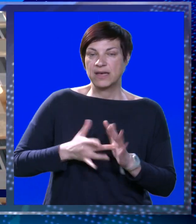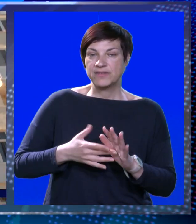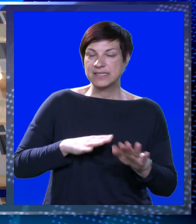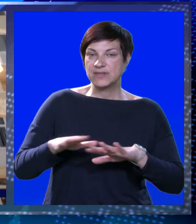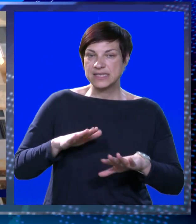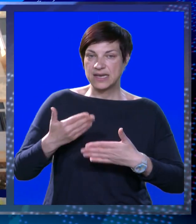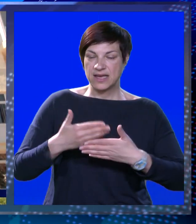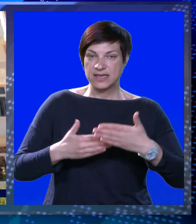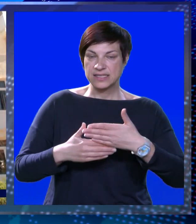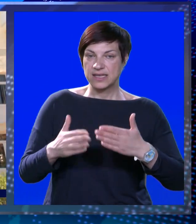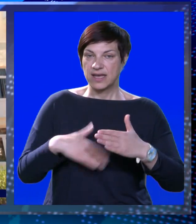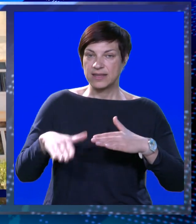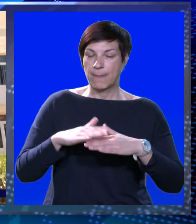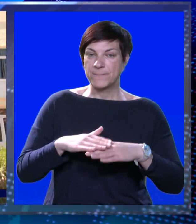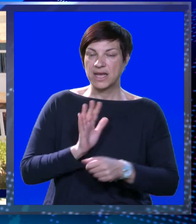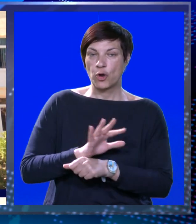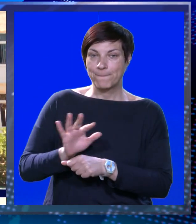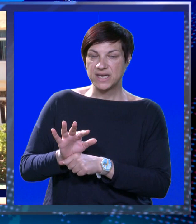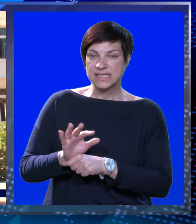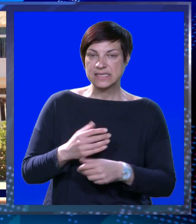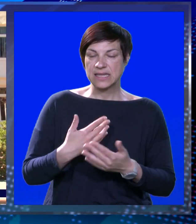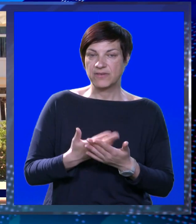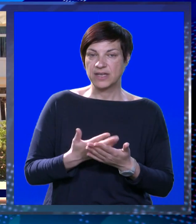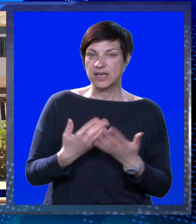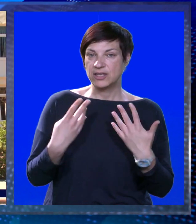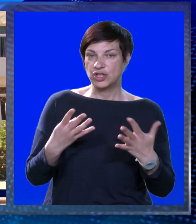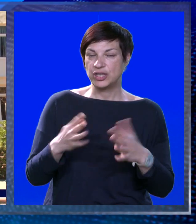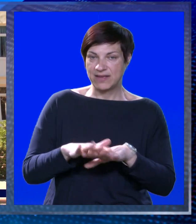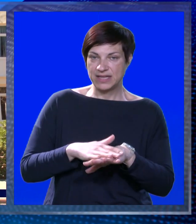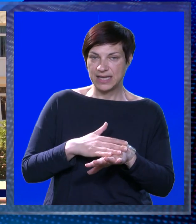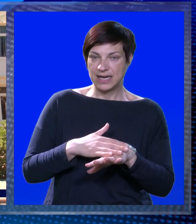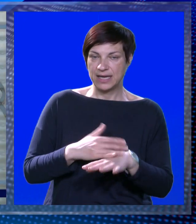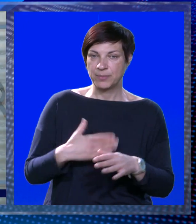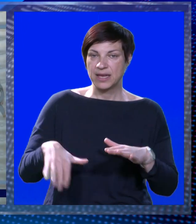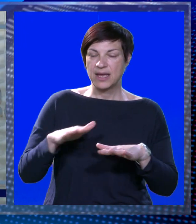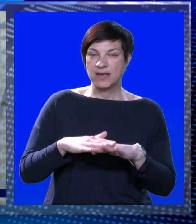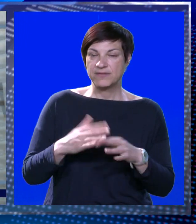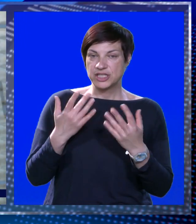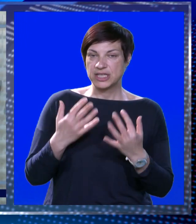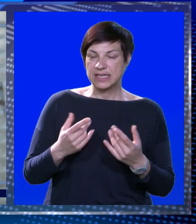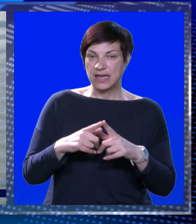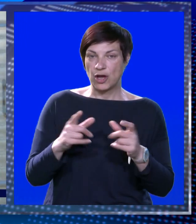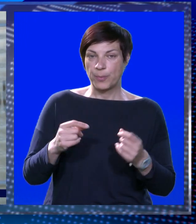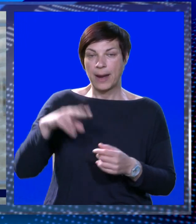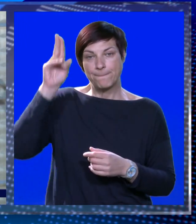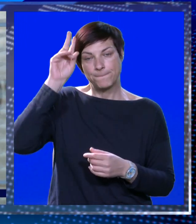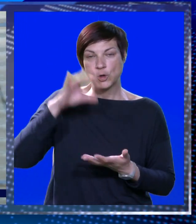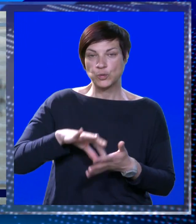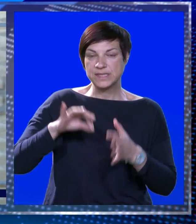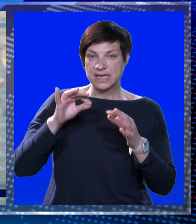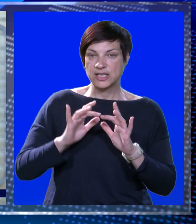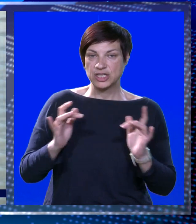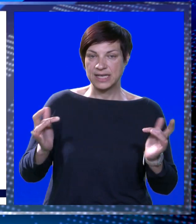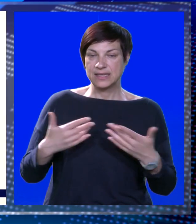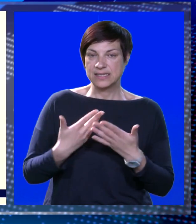se javiti svi stanari stambenih zgrada preko svojih oblaštenih predstavnika i to do 9. lipnja. Više detalja i obrazac za prijavu mogu